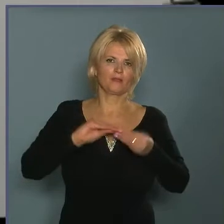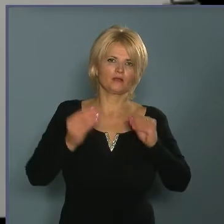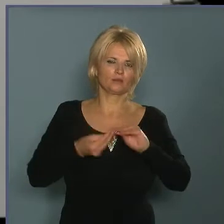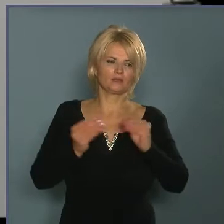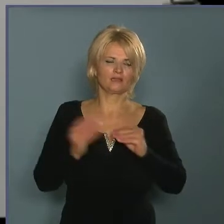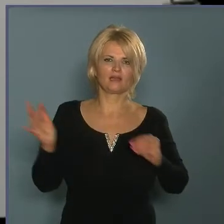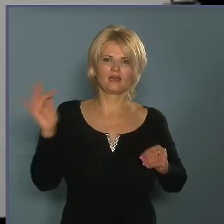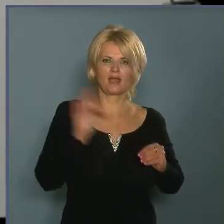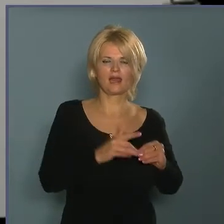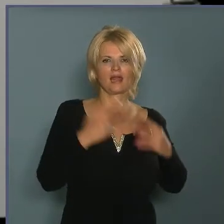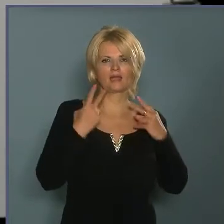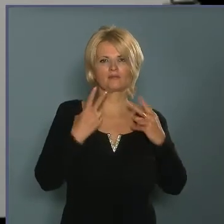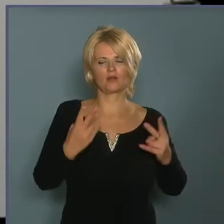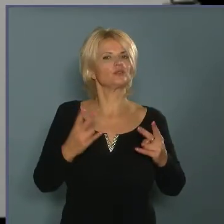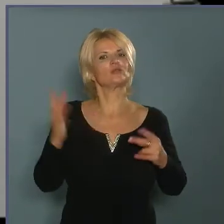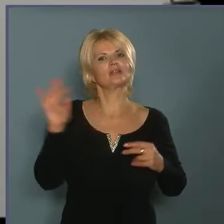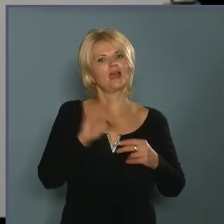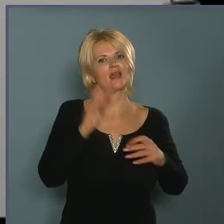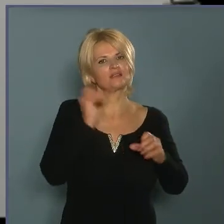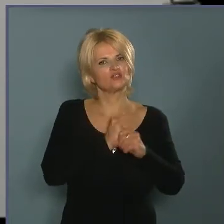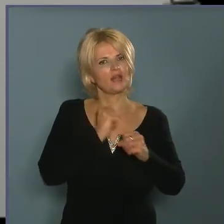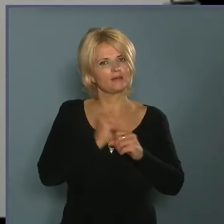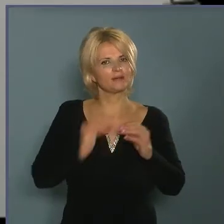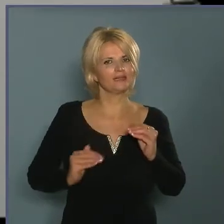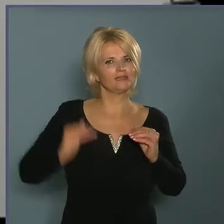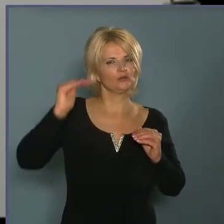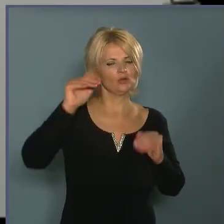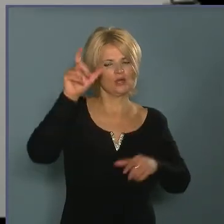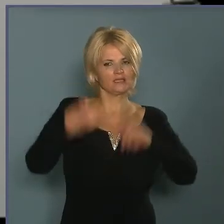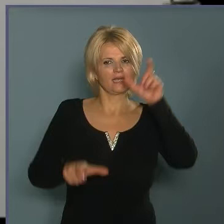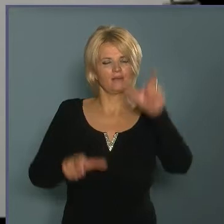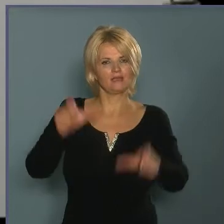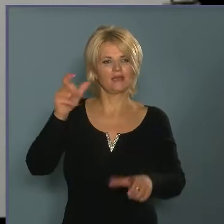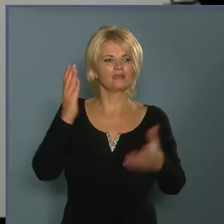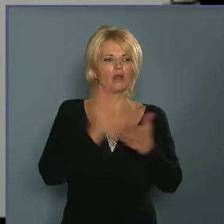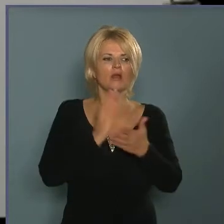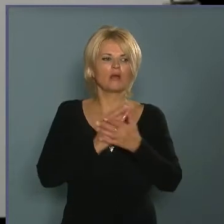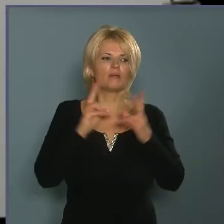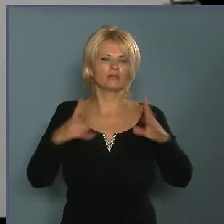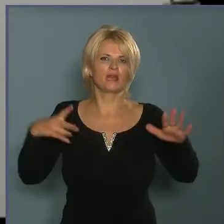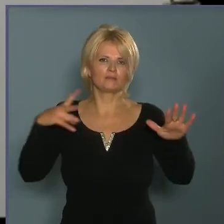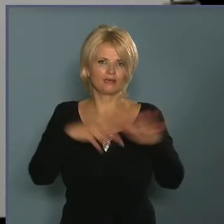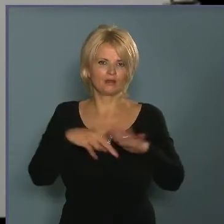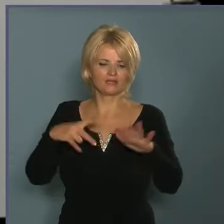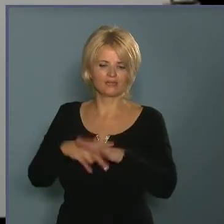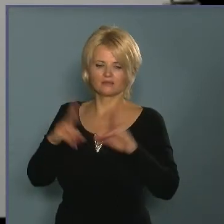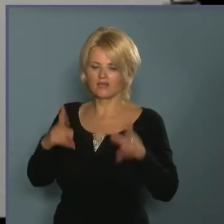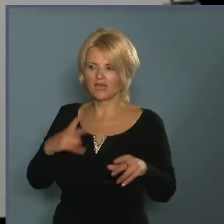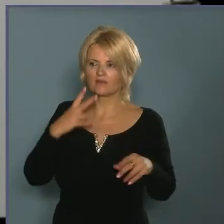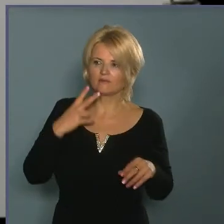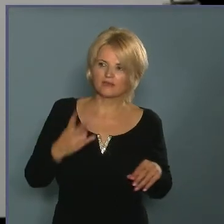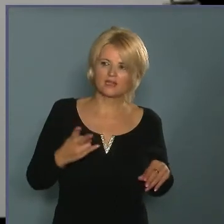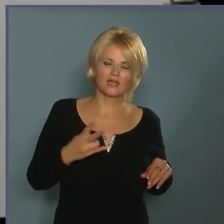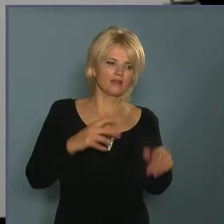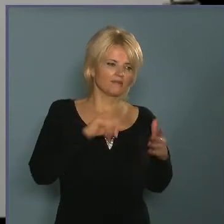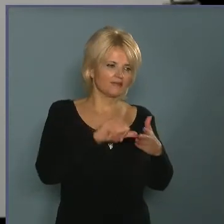sérelmére elkövetett vagyonállani cselekményeink. A személyeknél inkább az alkalmat kell megakadályozni, tehát figyeljünk arra,